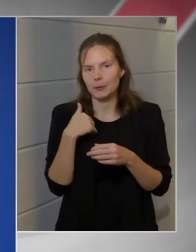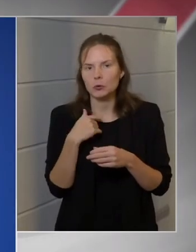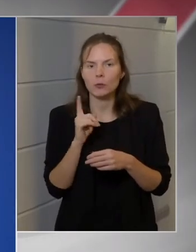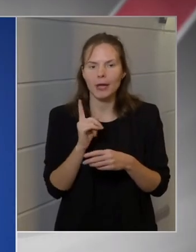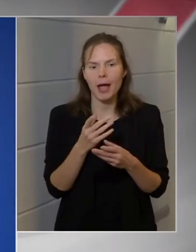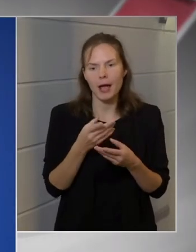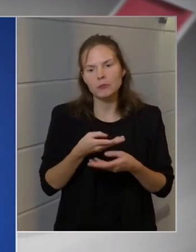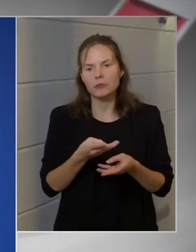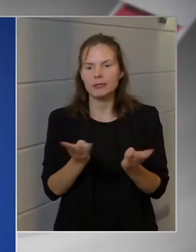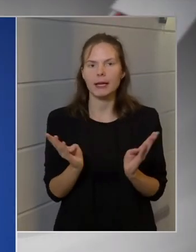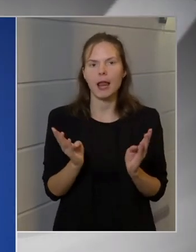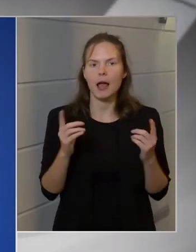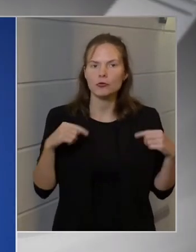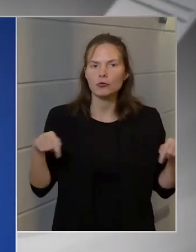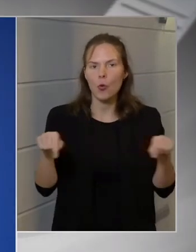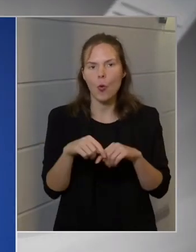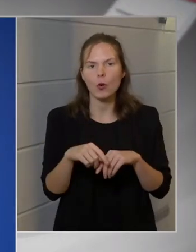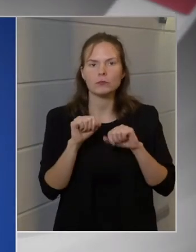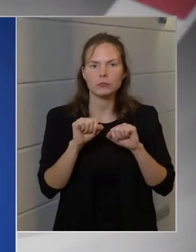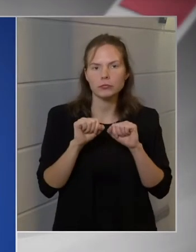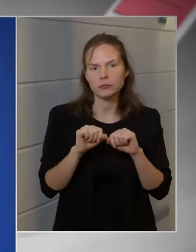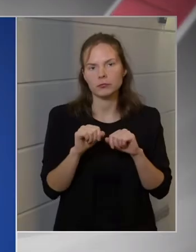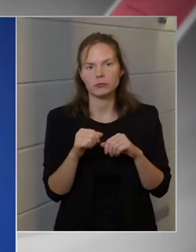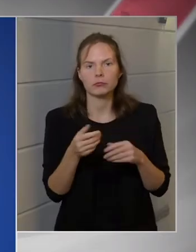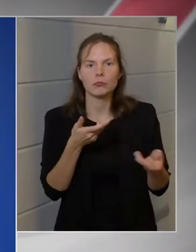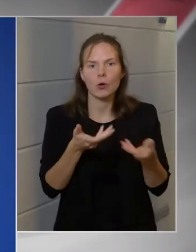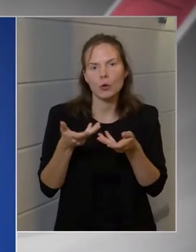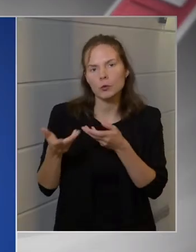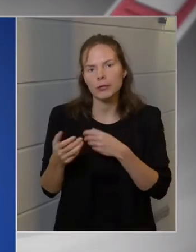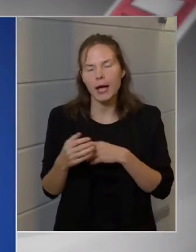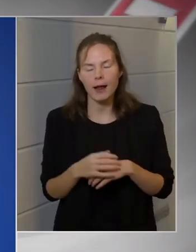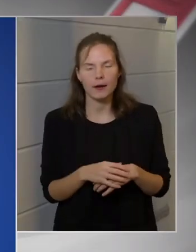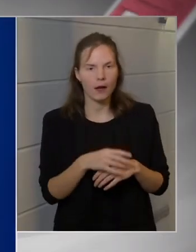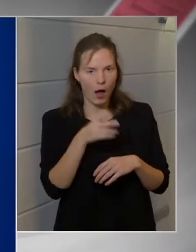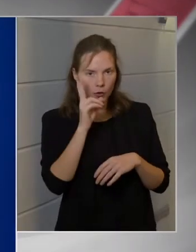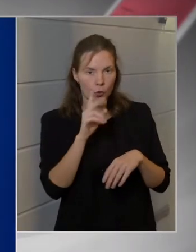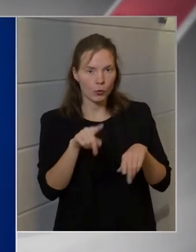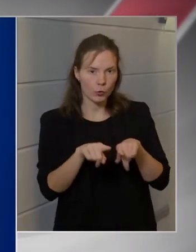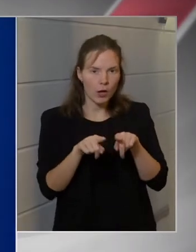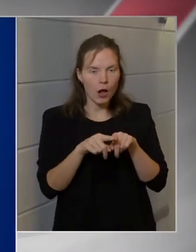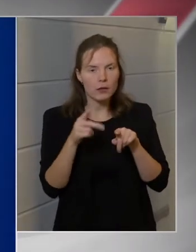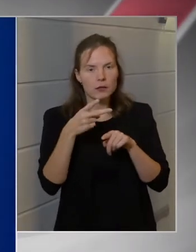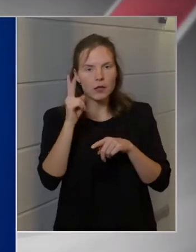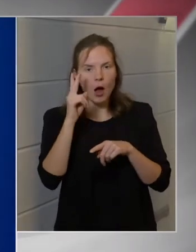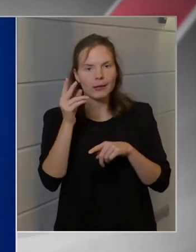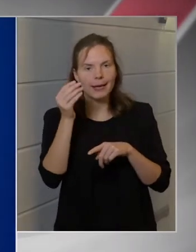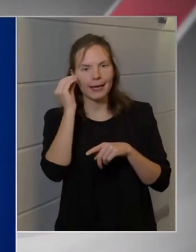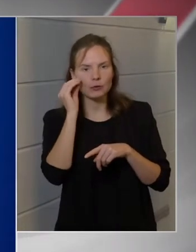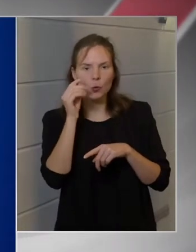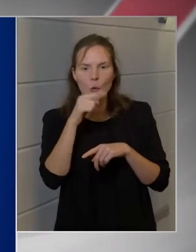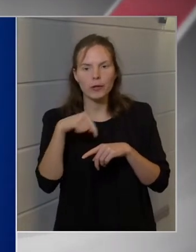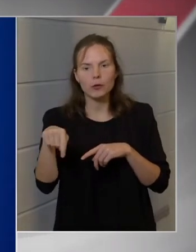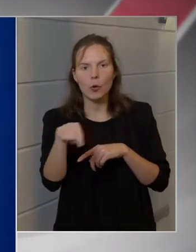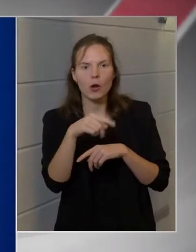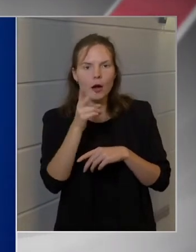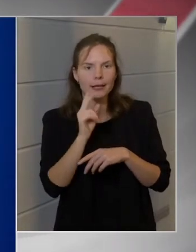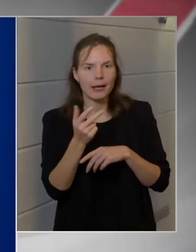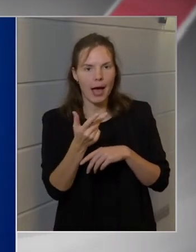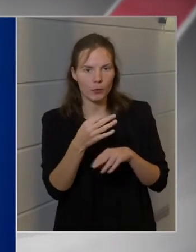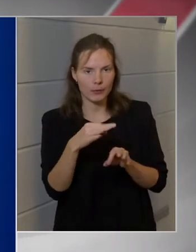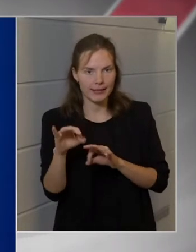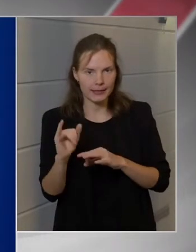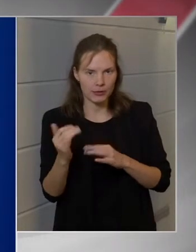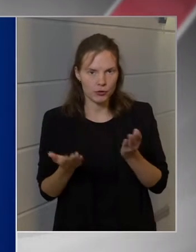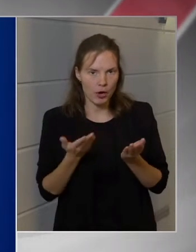az elmúlt másfél évben, akivel rendszeresek a konzultációk. Ez ugyanaz a szakértői kör, akik most ezt a három intézkedést is